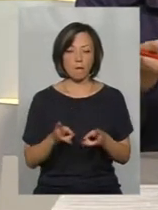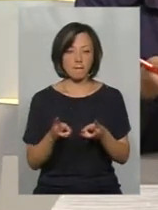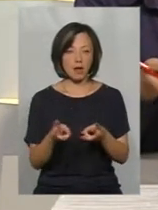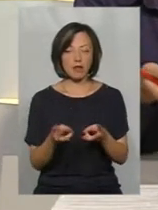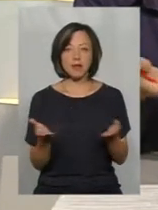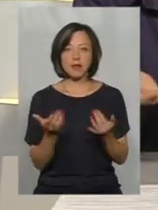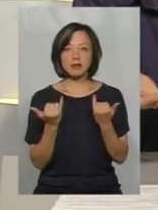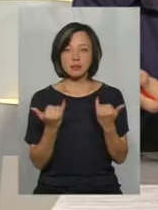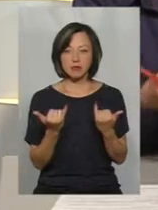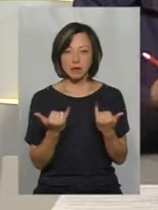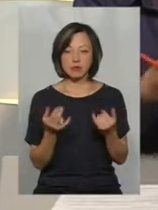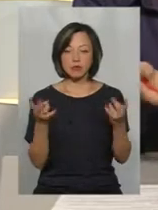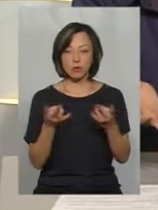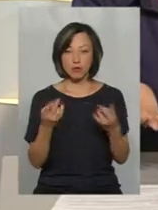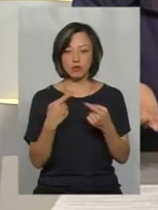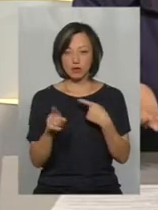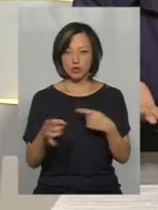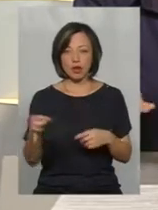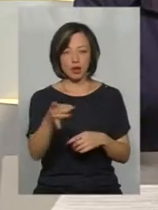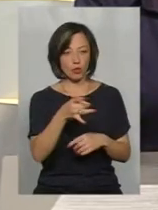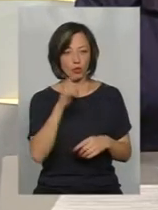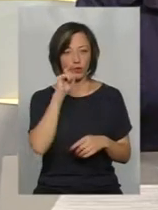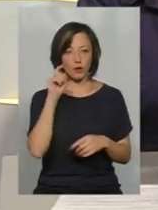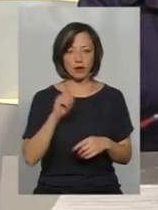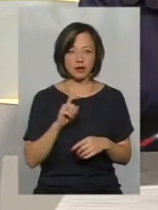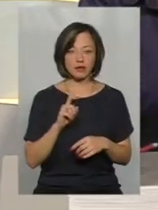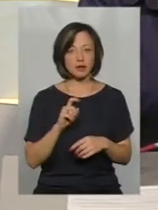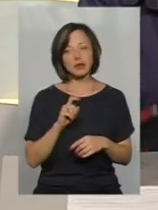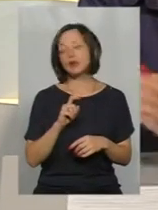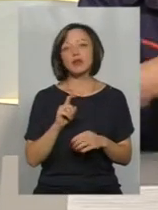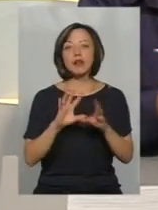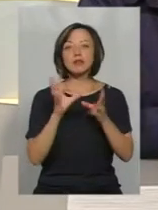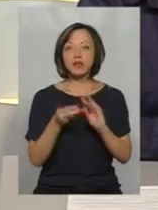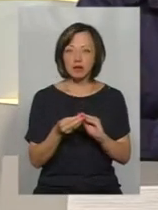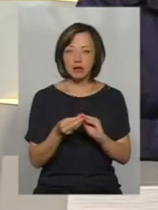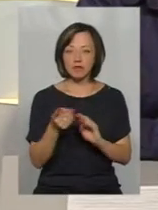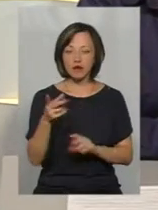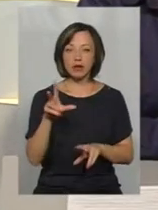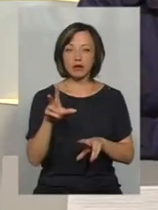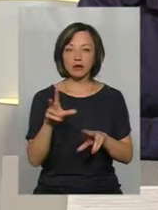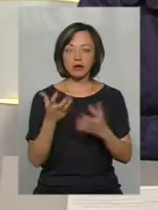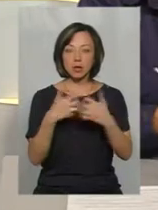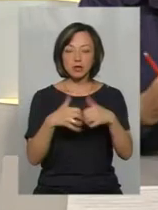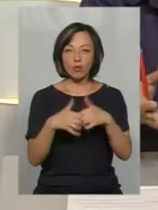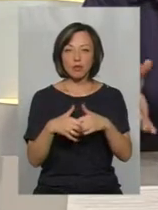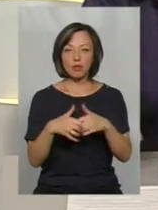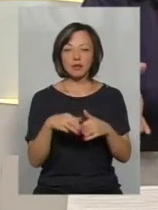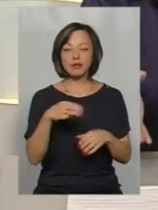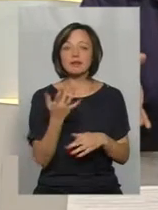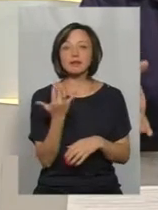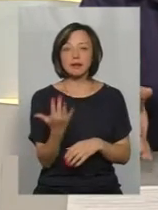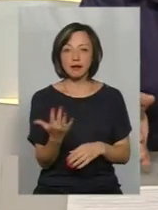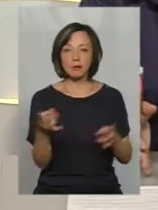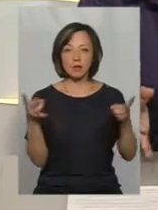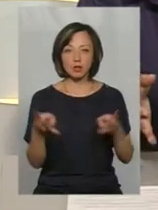яке зараз в попиті є і в інших регіонах України. А як, взагалі, чи розраховували ви те, скільки